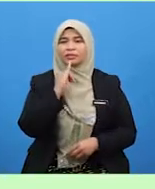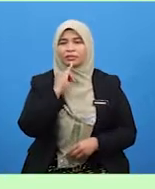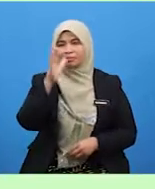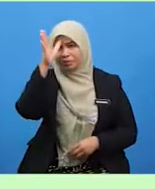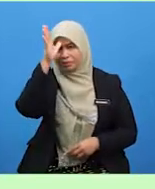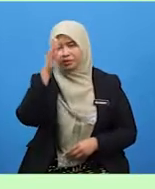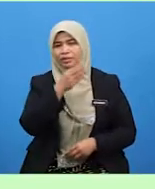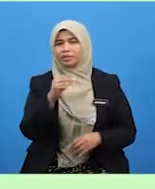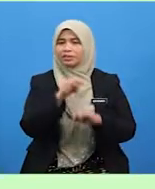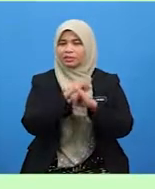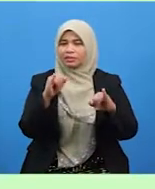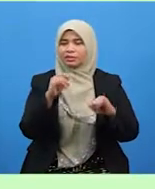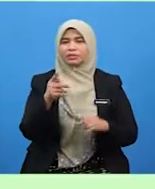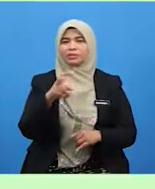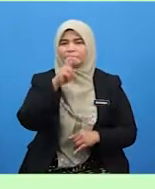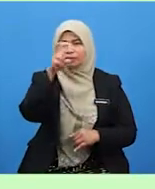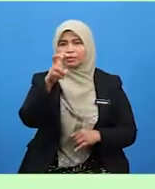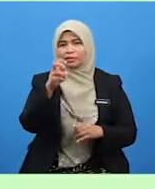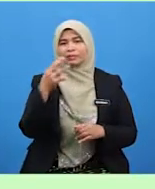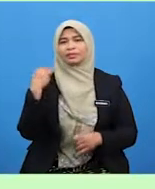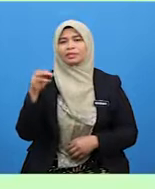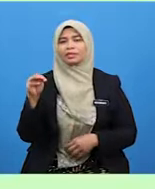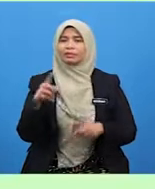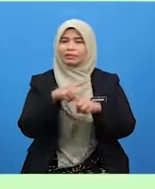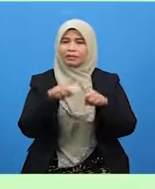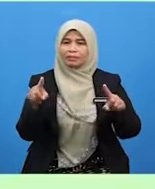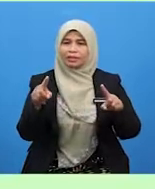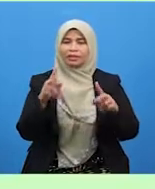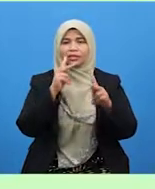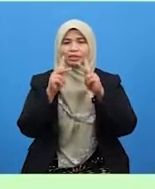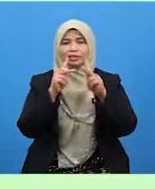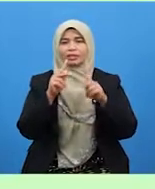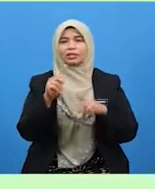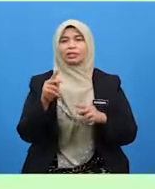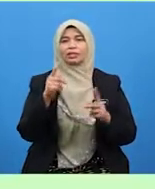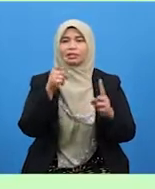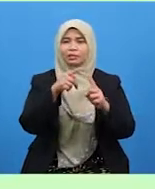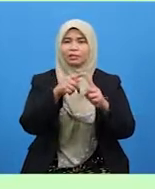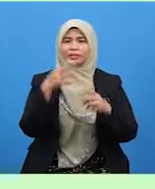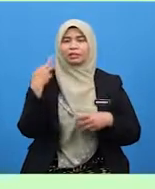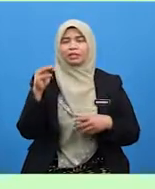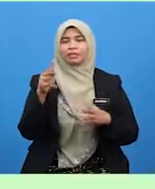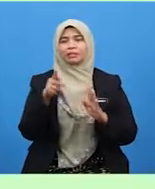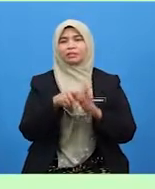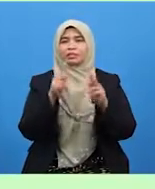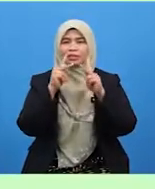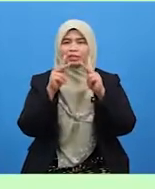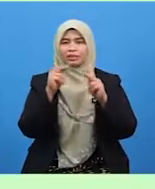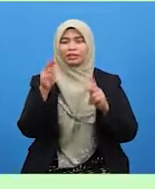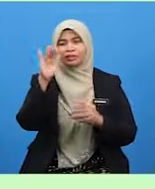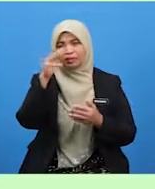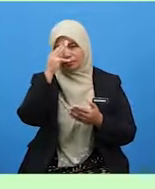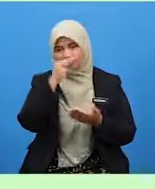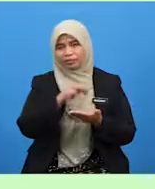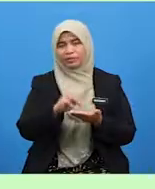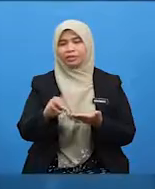janganlah kamu menengking mereka. Tetapi katakanlah kepada mereka perkataan yang mulia.